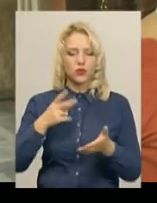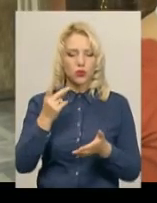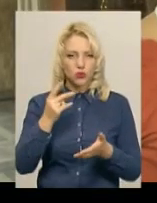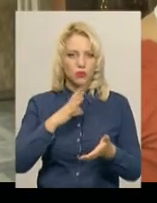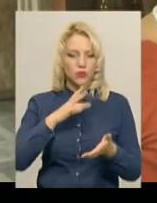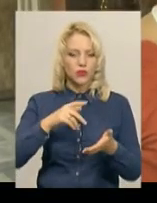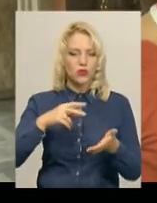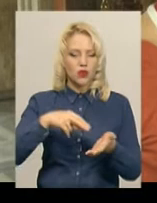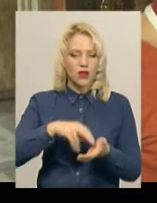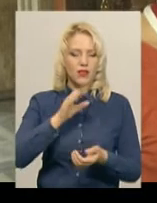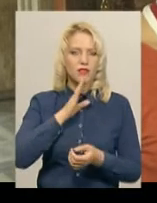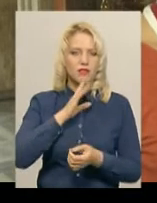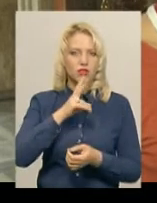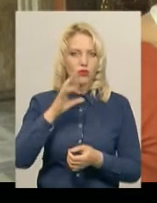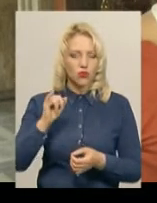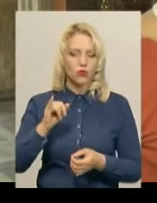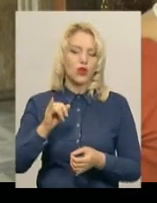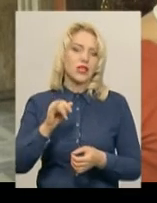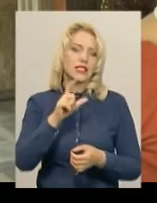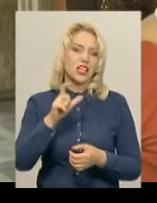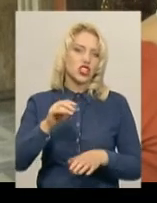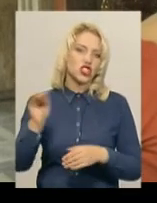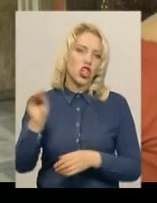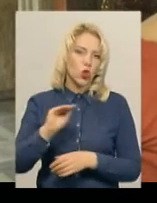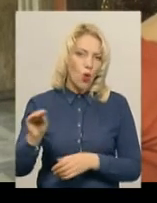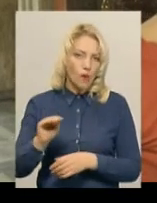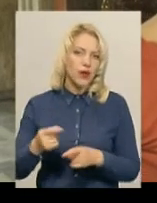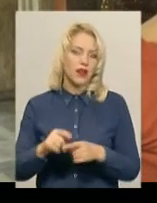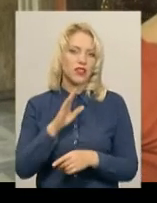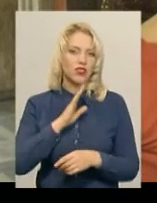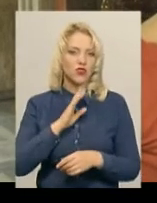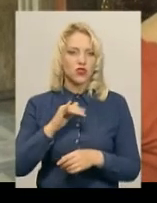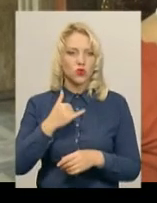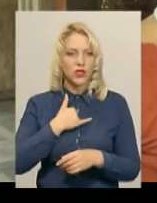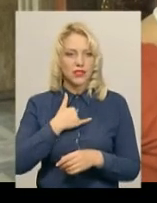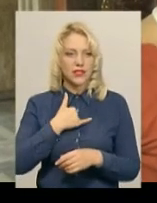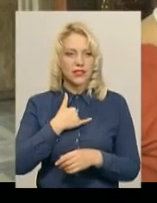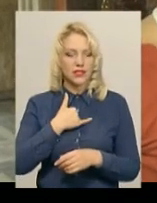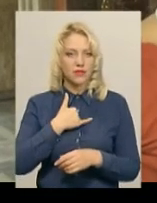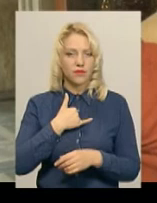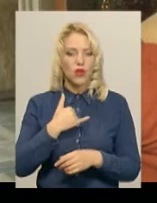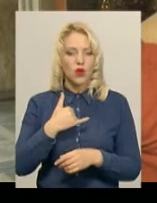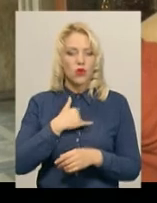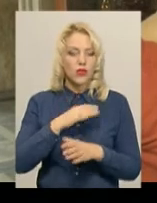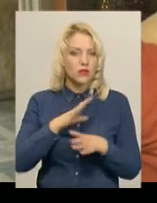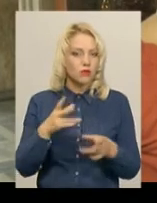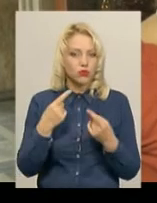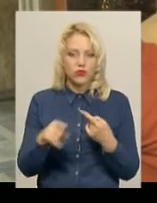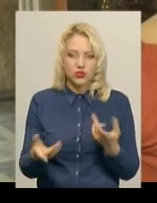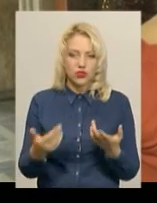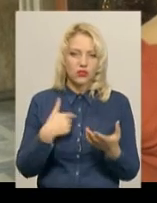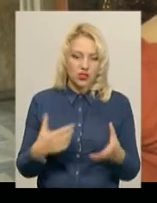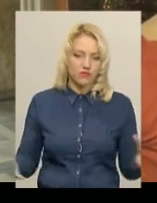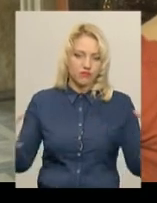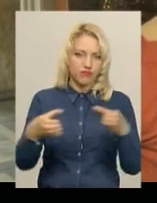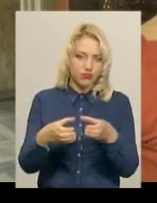з Житомира, так як у нас не було більшої суперниці, нас з'єднали в одну